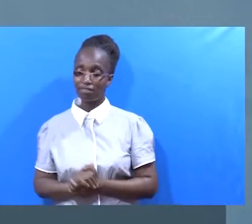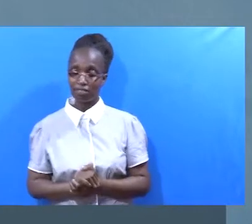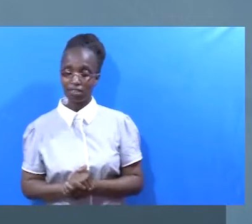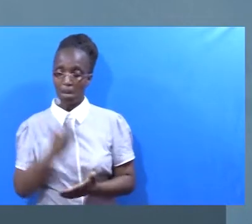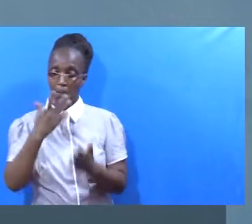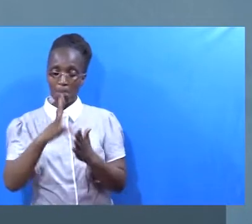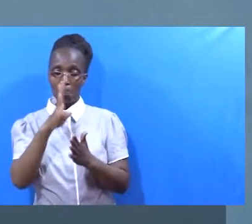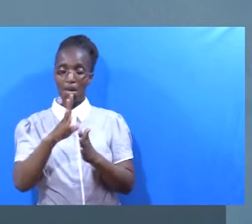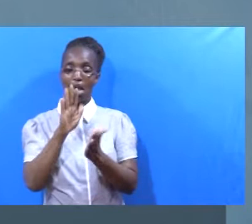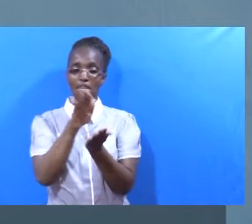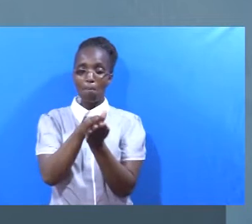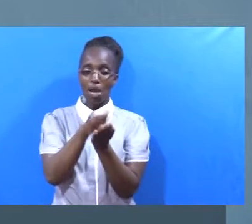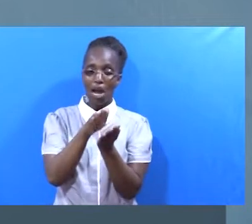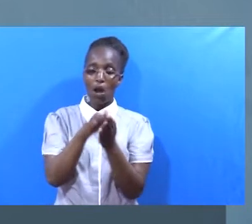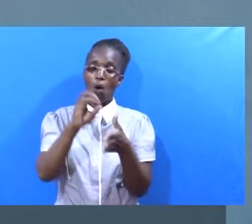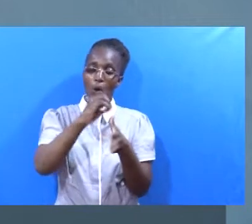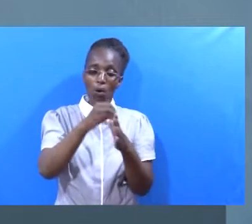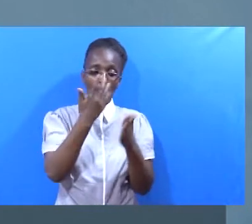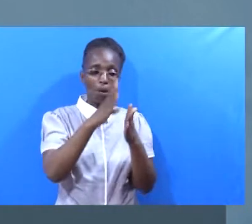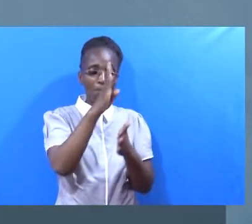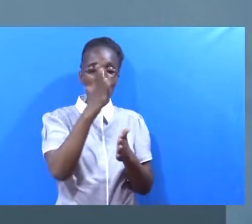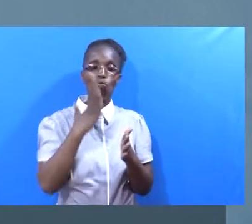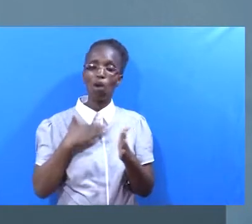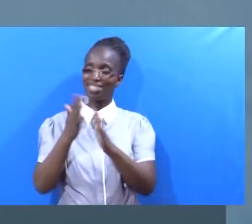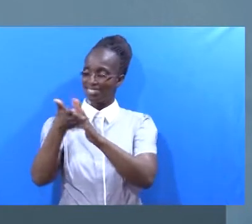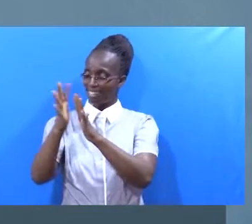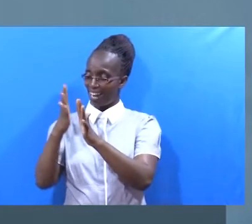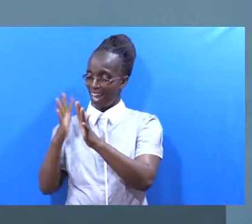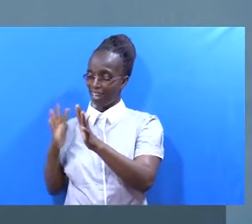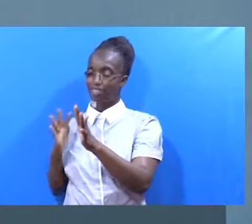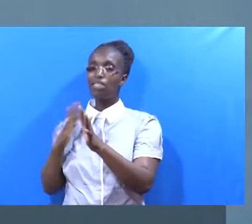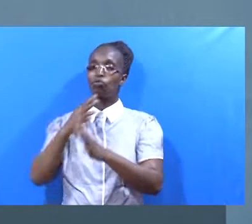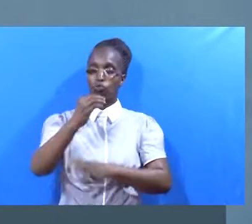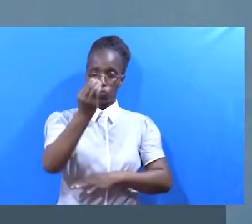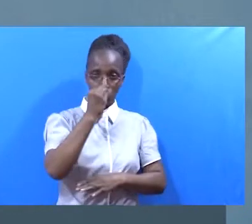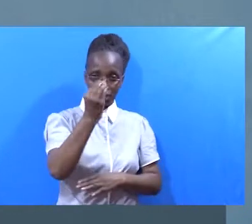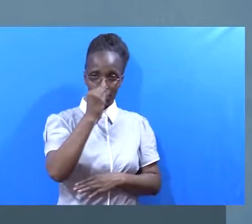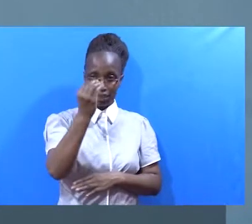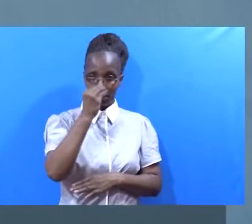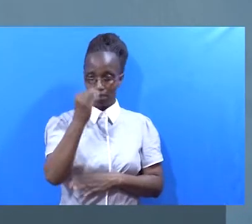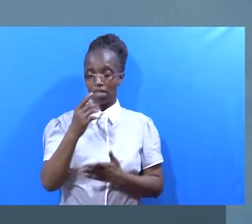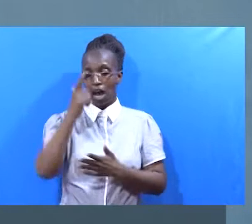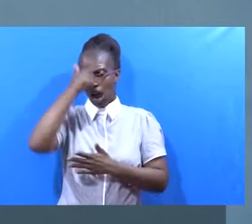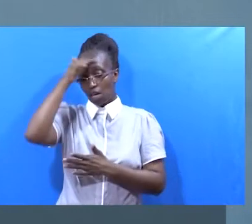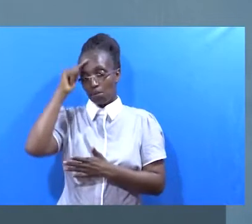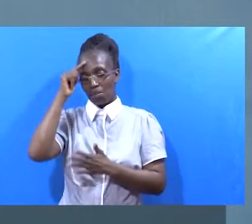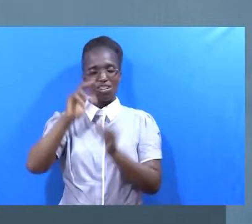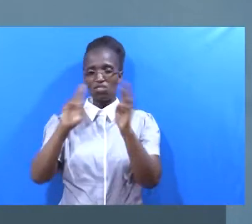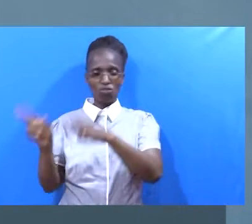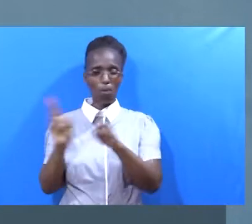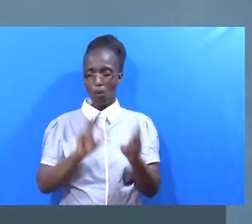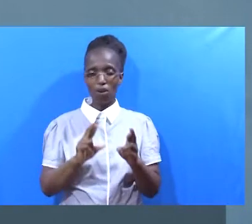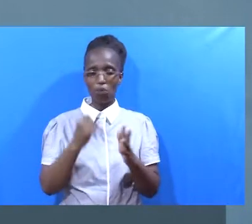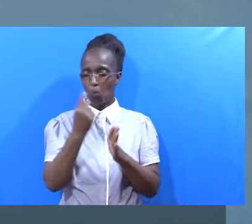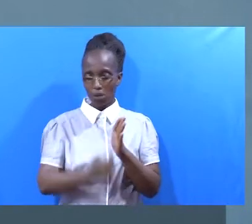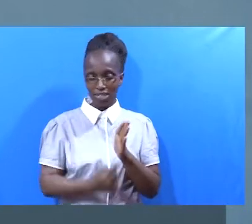munafunga laini Katika jambo lolote ambao linawapasa kufuatana moja kwa moja Na kwa